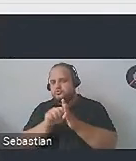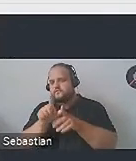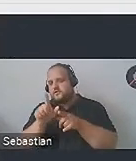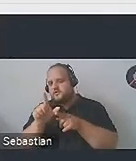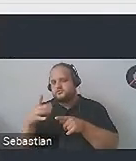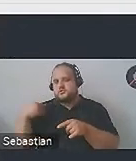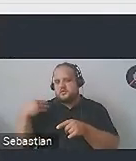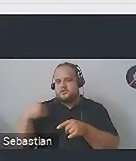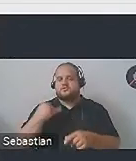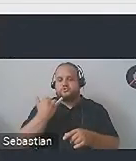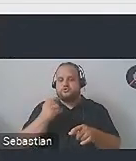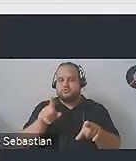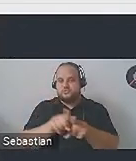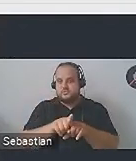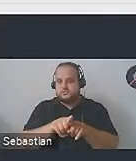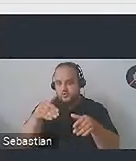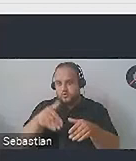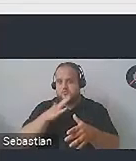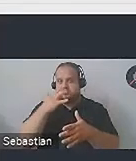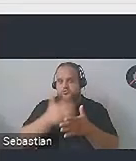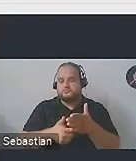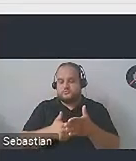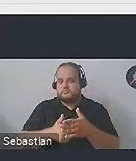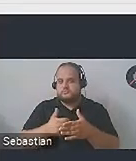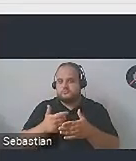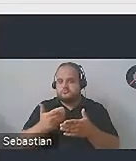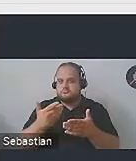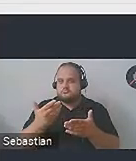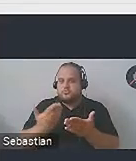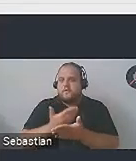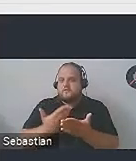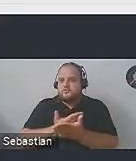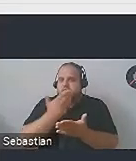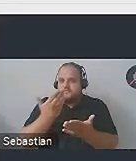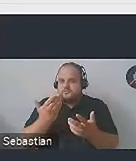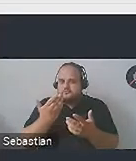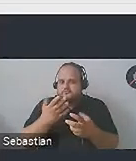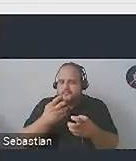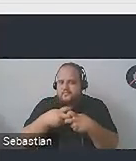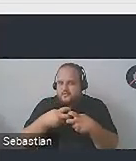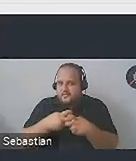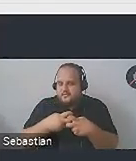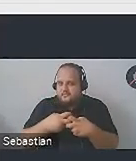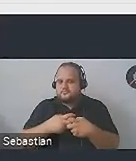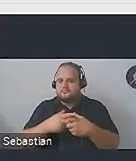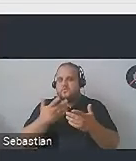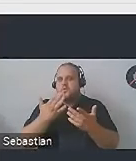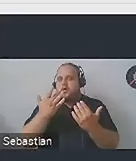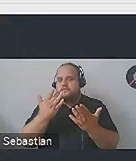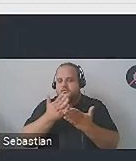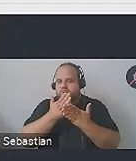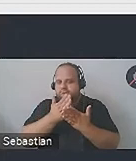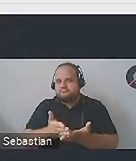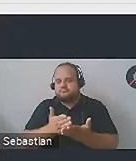Dzieci też mogą skorzystać na pewnych udogodnieniach związanych z dostępnością, które pomogą im na przykład skierować ich